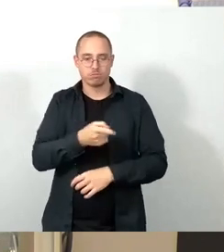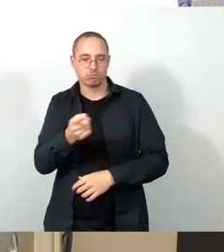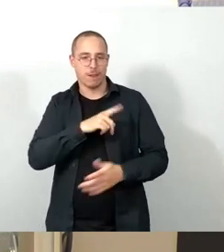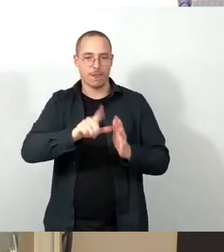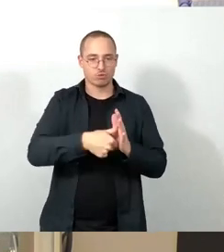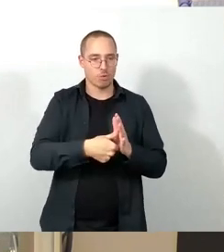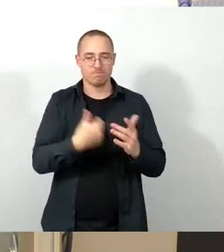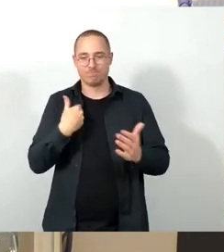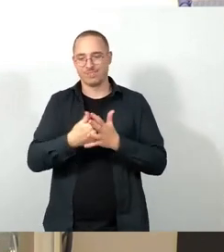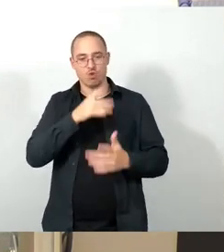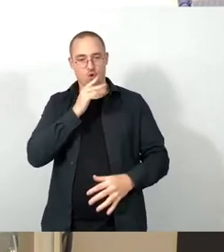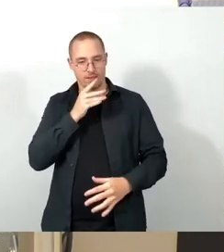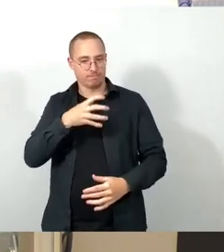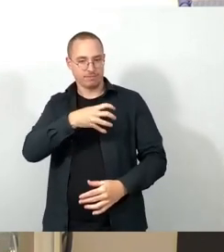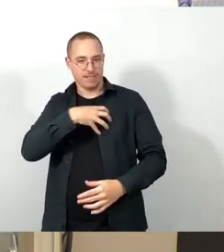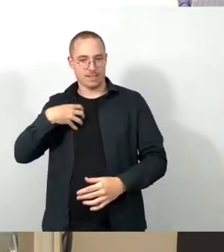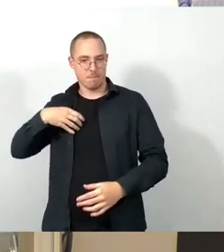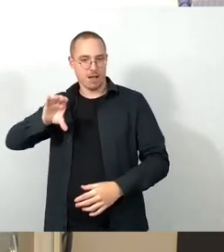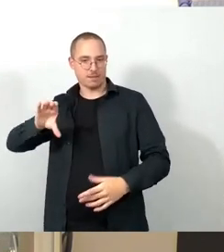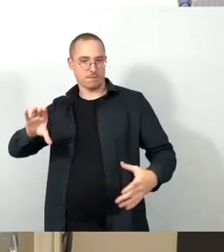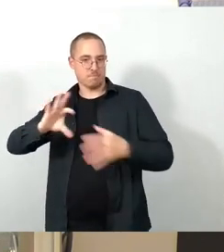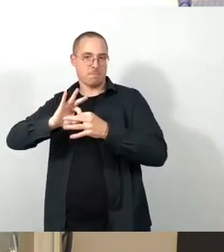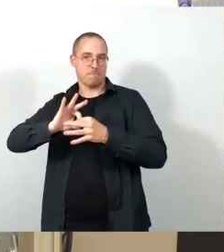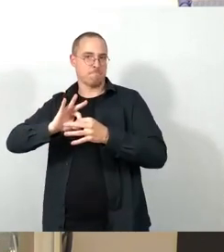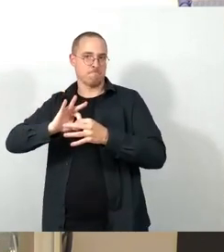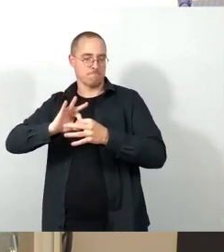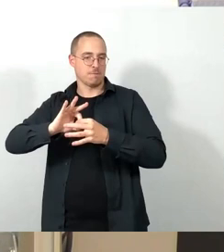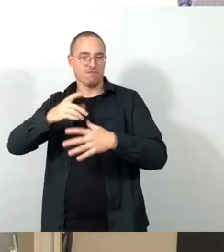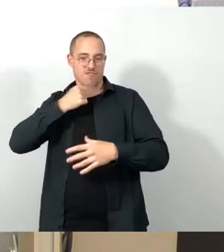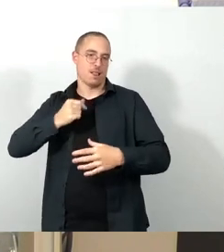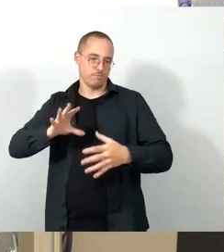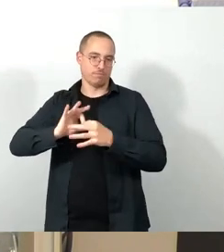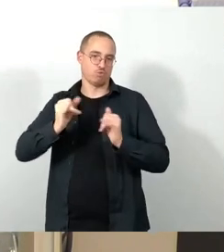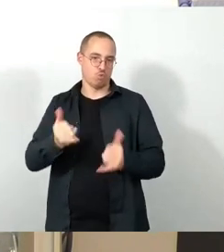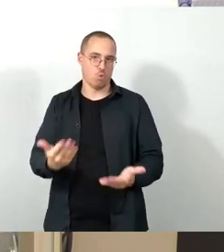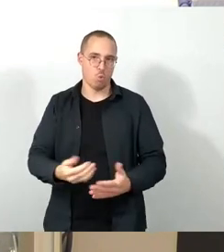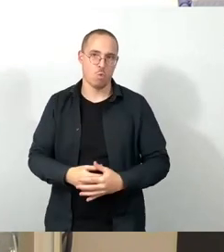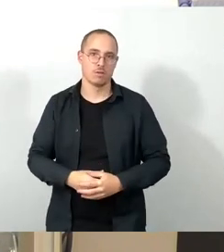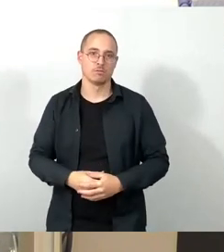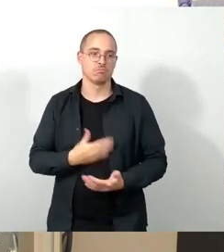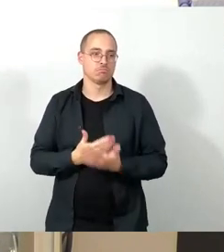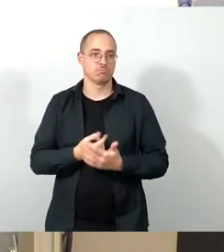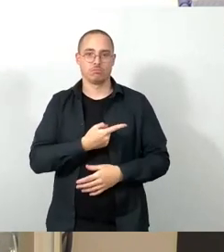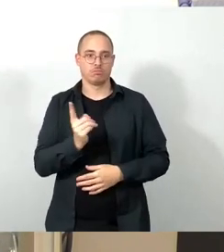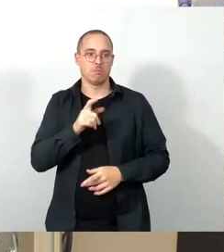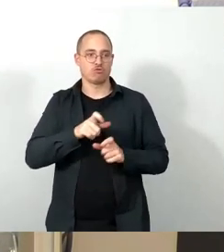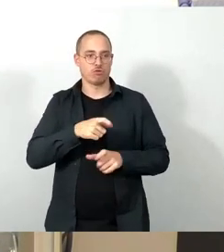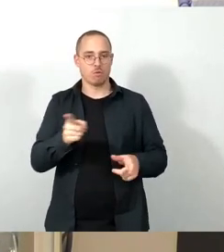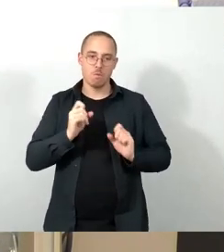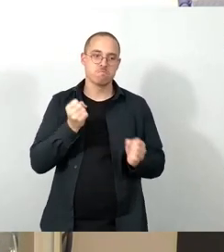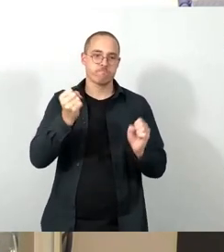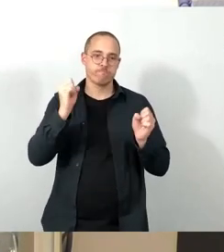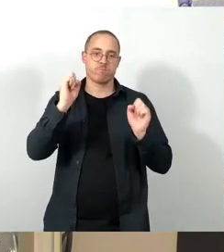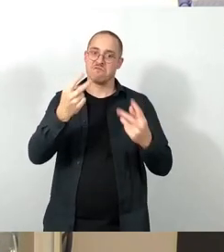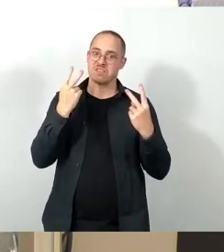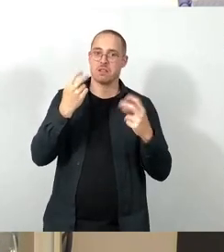-Satzung. Und ich glaube, die Menschen, die in diesem Bereich unterwegs sind und da auch eine wichtige Arbeit leisten, die haben das auch durchaus verdient, dass sie in den